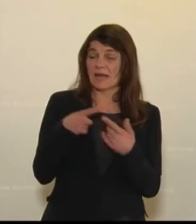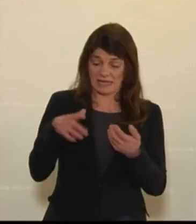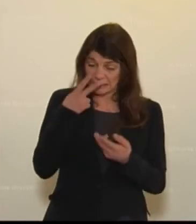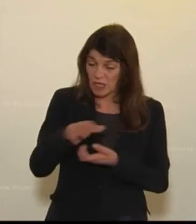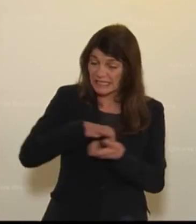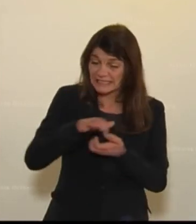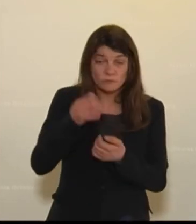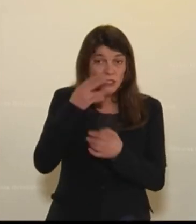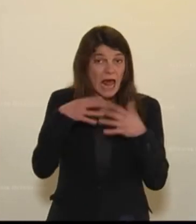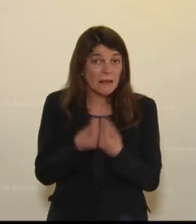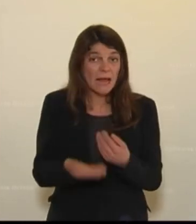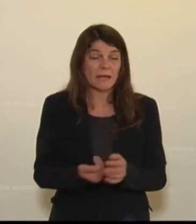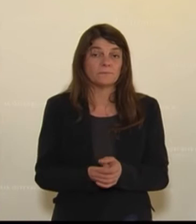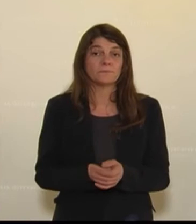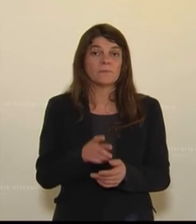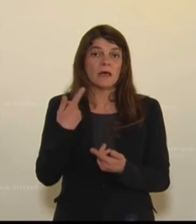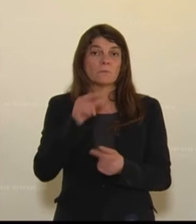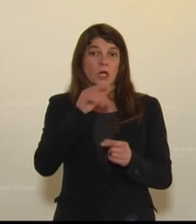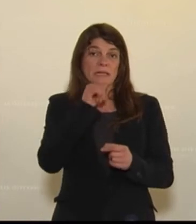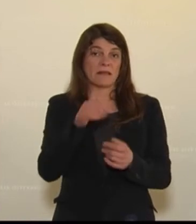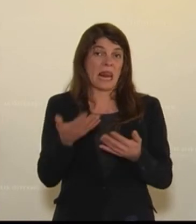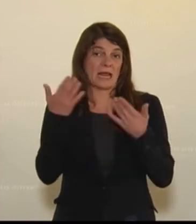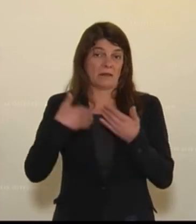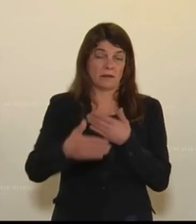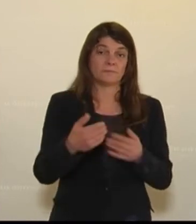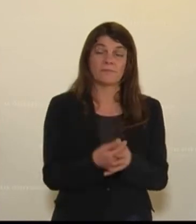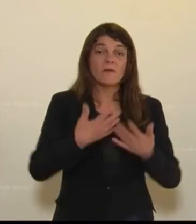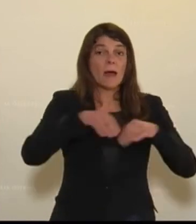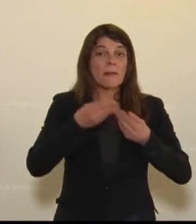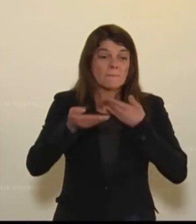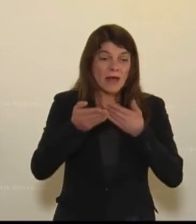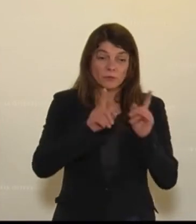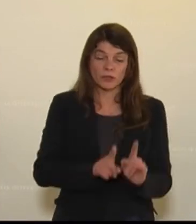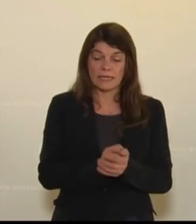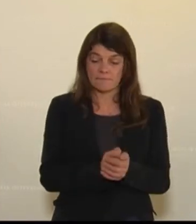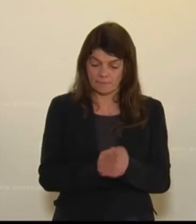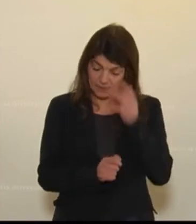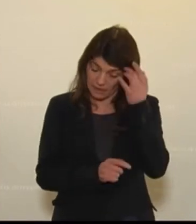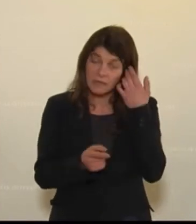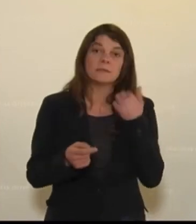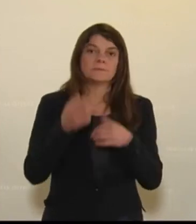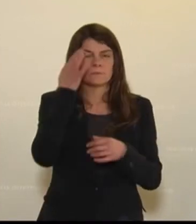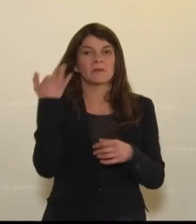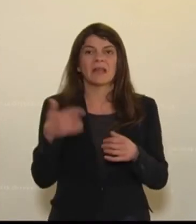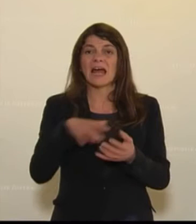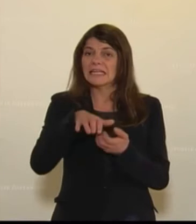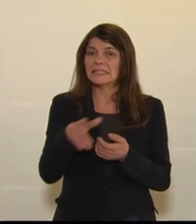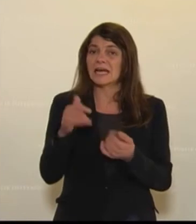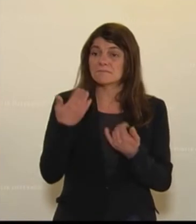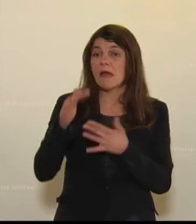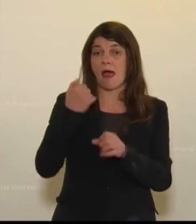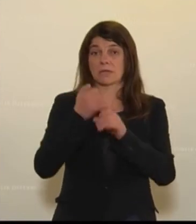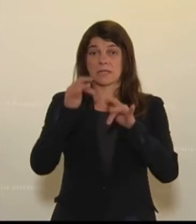im Allgemeinen schaut, dann wird es nicht leichter. Familienberatung stellen, die jetzt in dieser Krise definitiv mehr